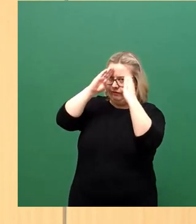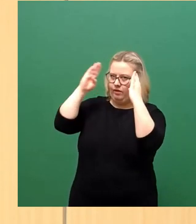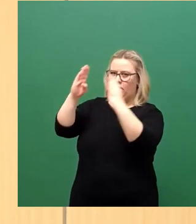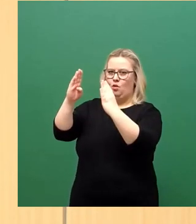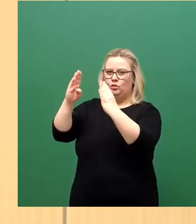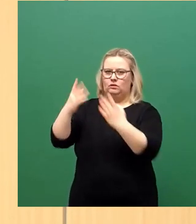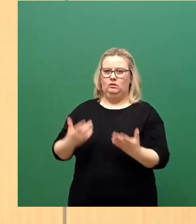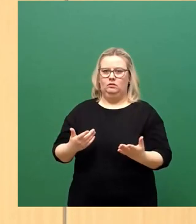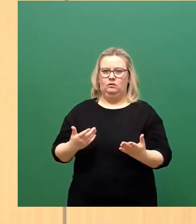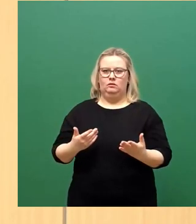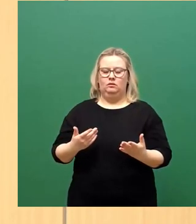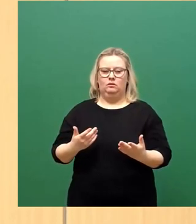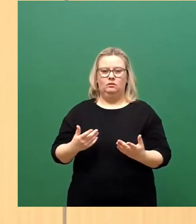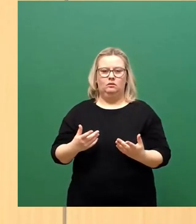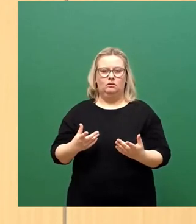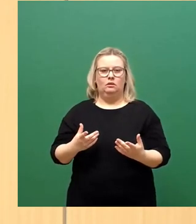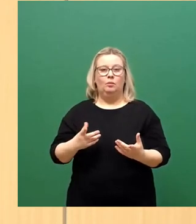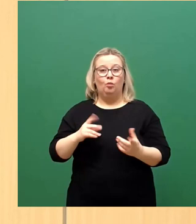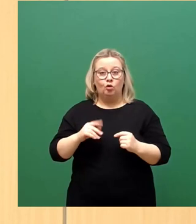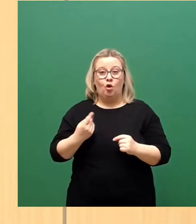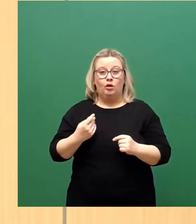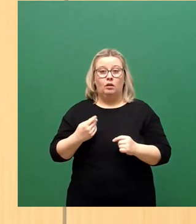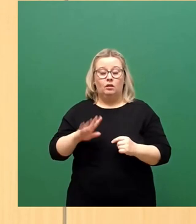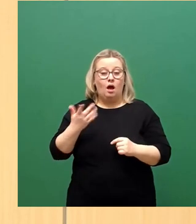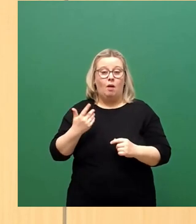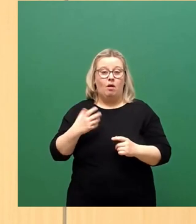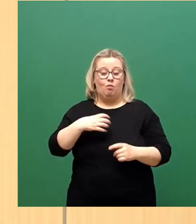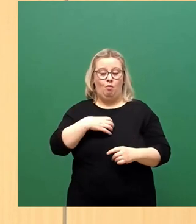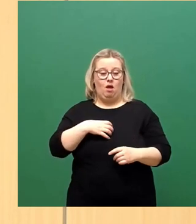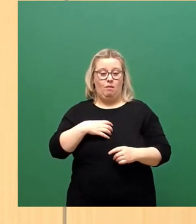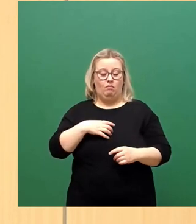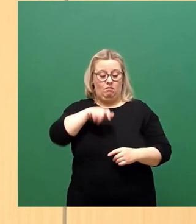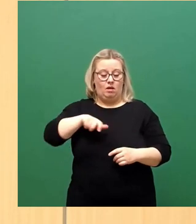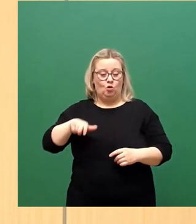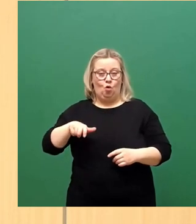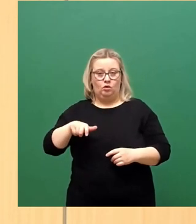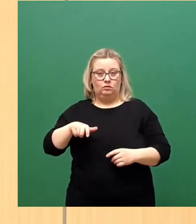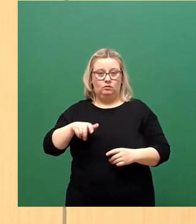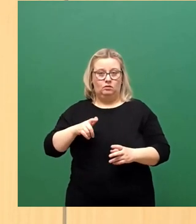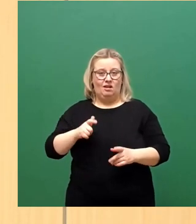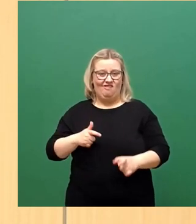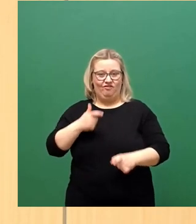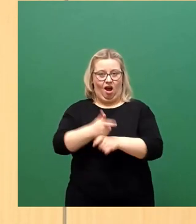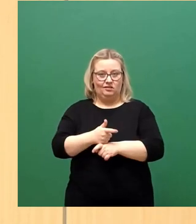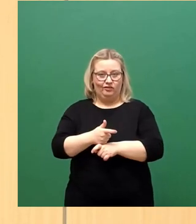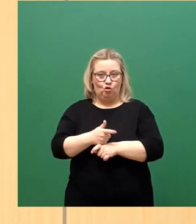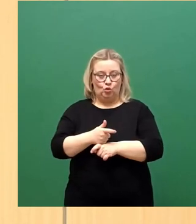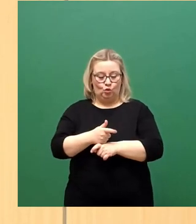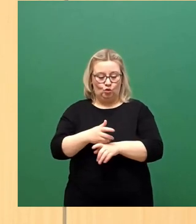Die Verantwortungsträger sind aber leider dabei, dieses Vertrauen durch eine Vielzahl,